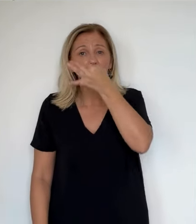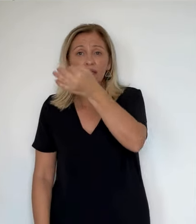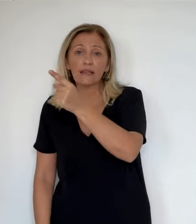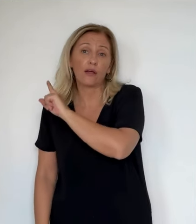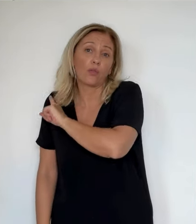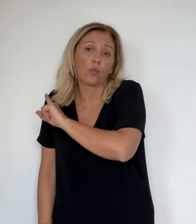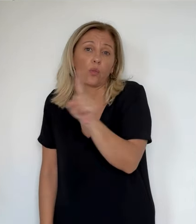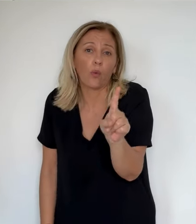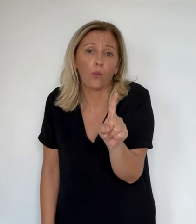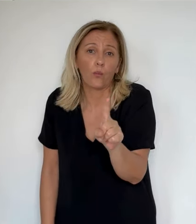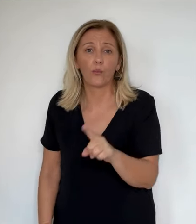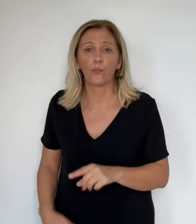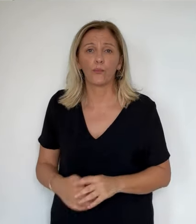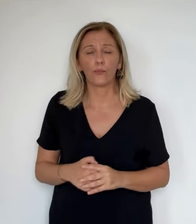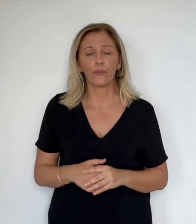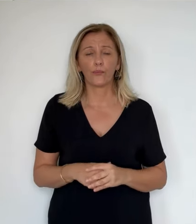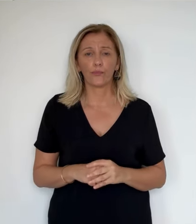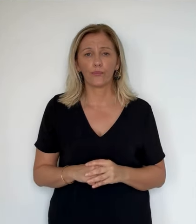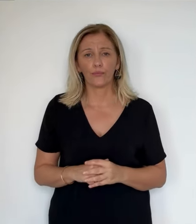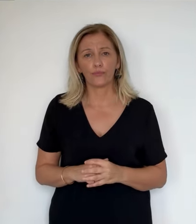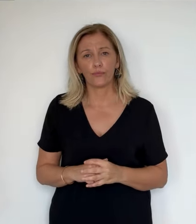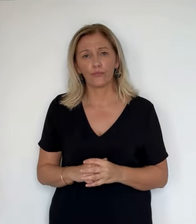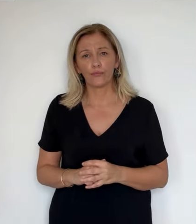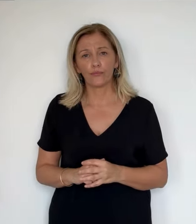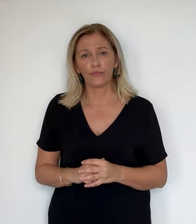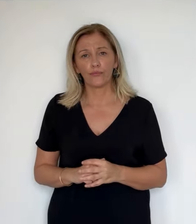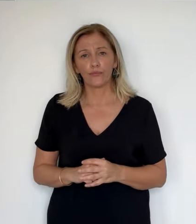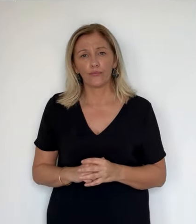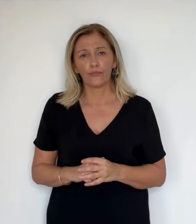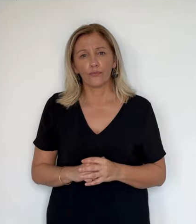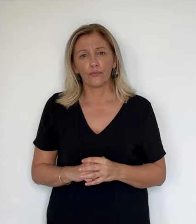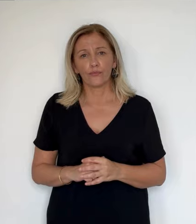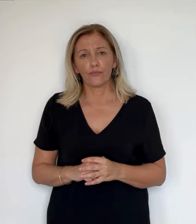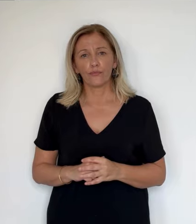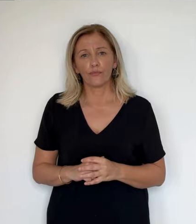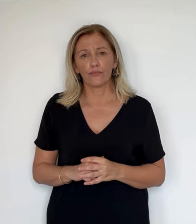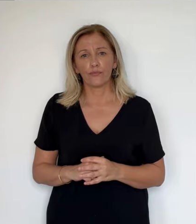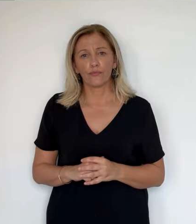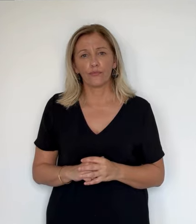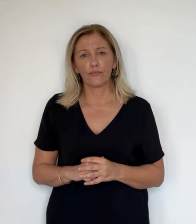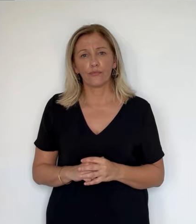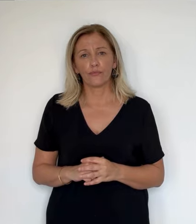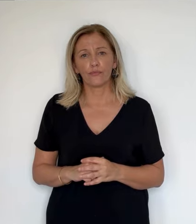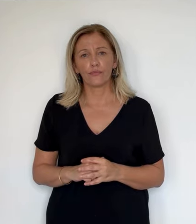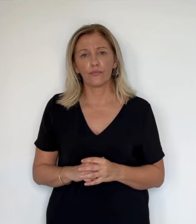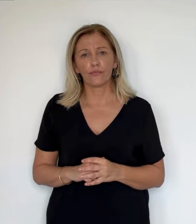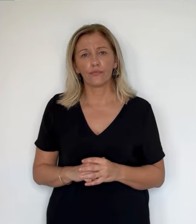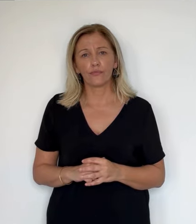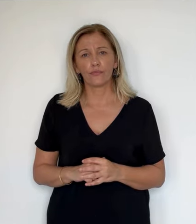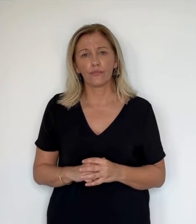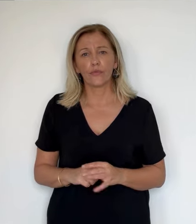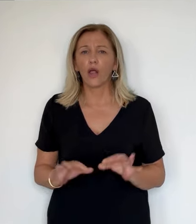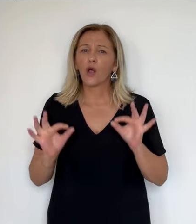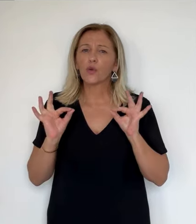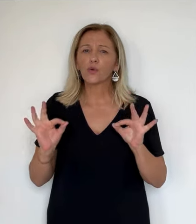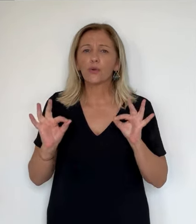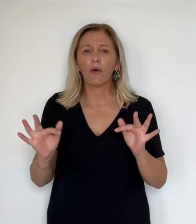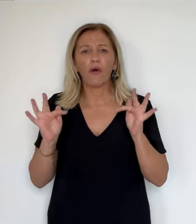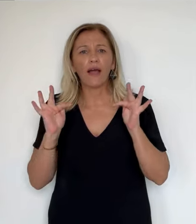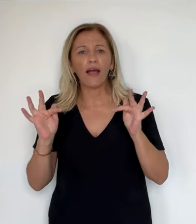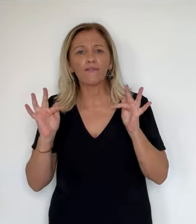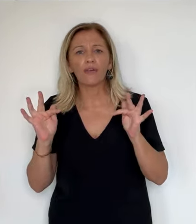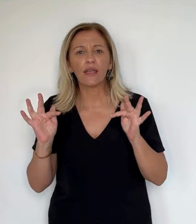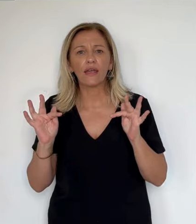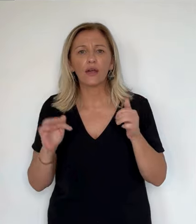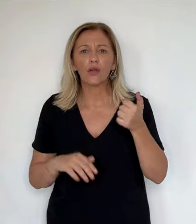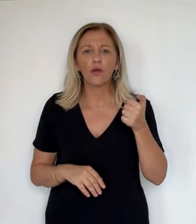on sera obligé de le censurer. Concernant son rapport à la Corse, justement, Michel Barnier, alors commissaire européen chargé de la